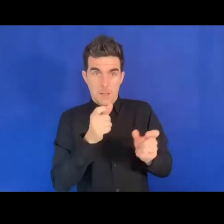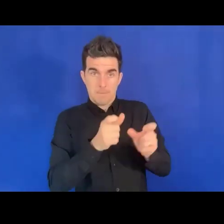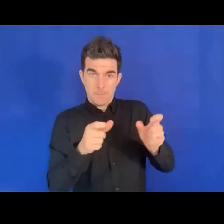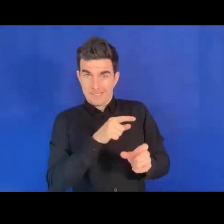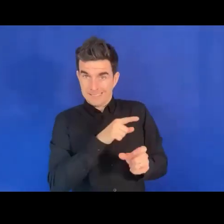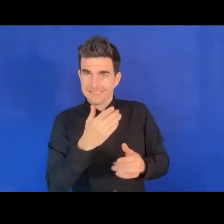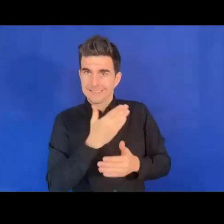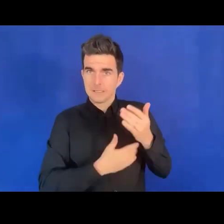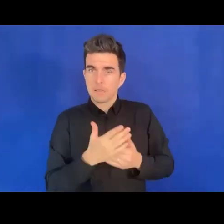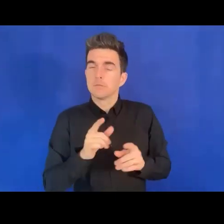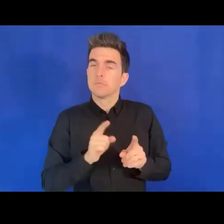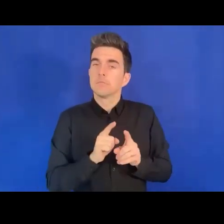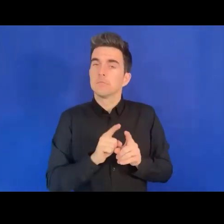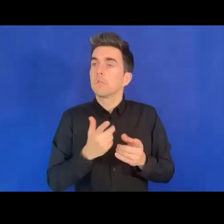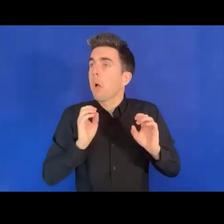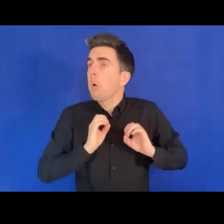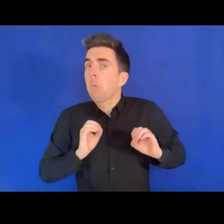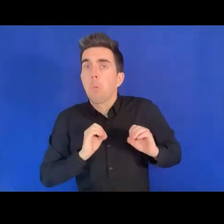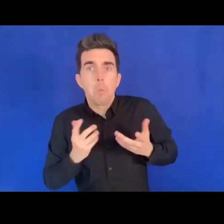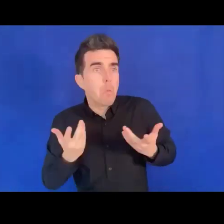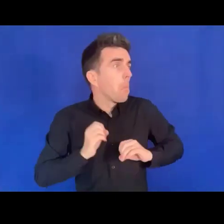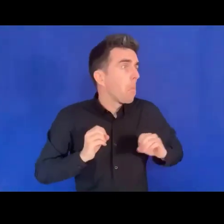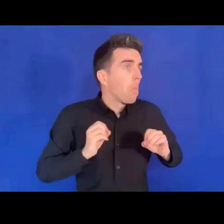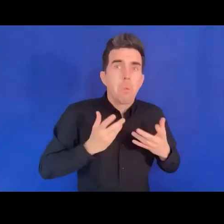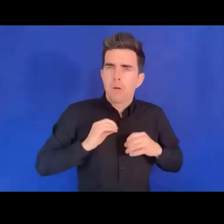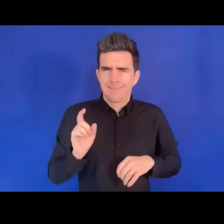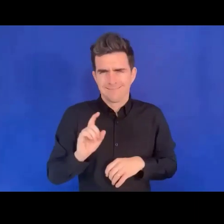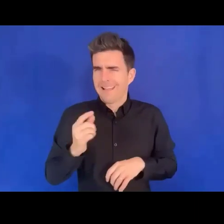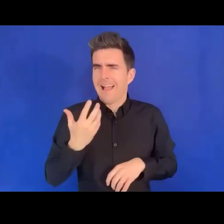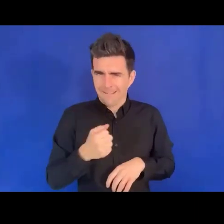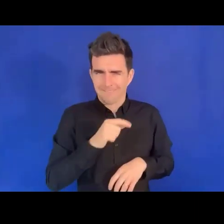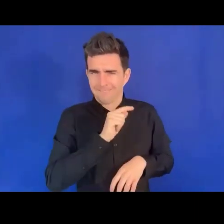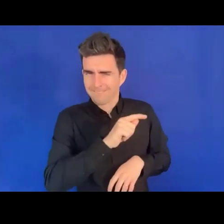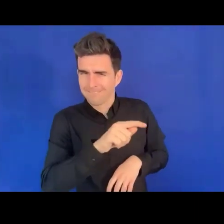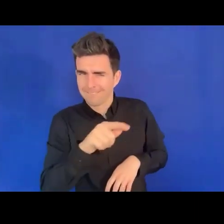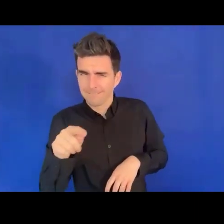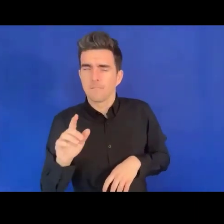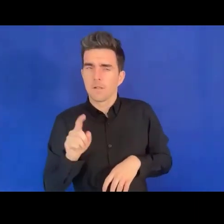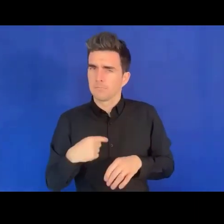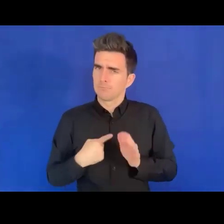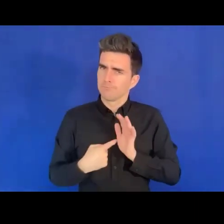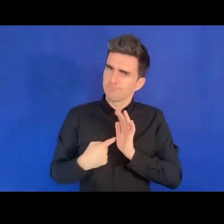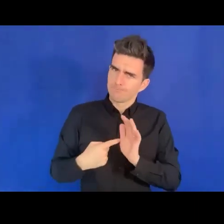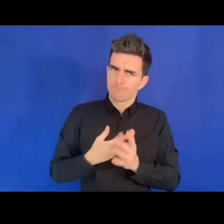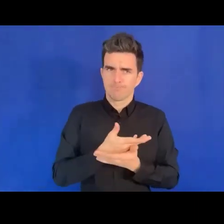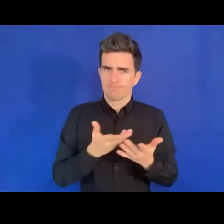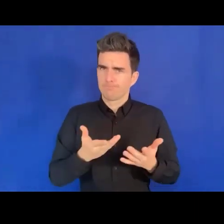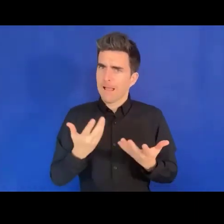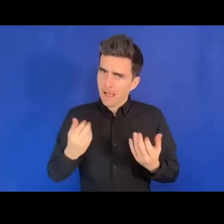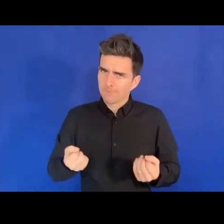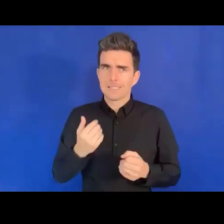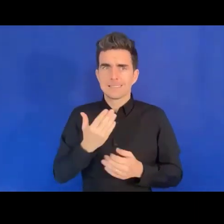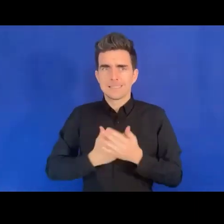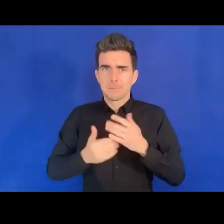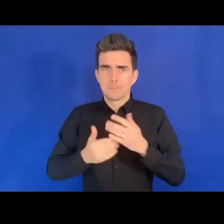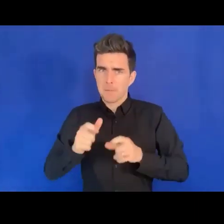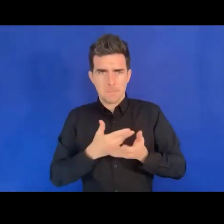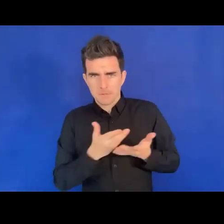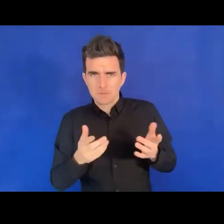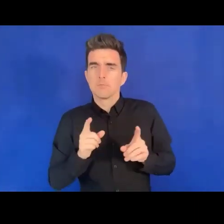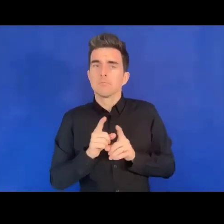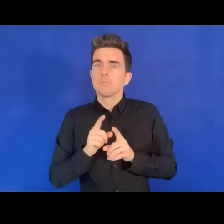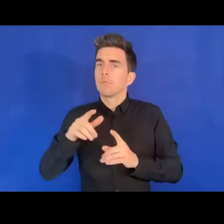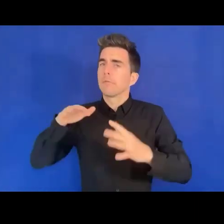Parfois, la société nous rend invisibles. Nous devons faire la différence tous les jours.